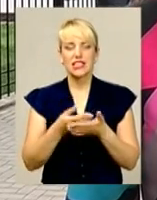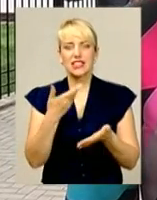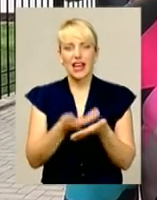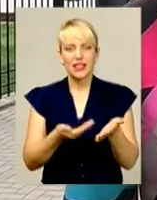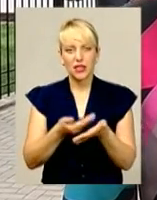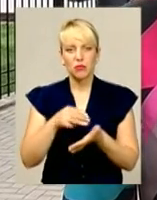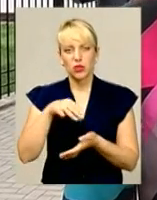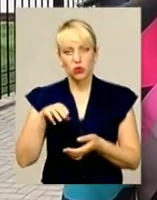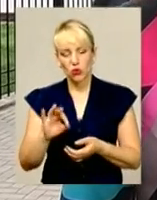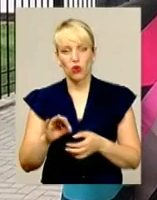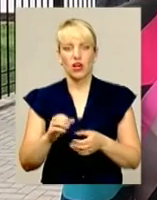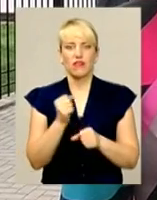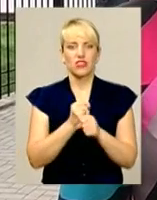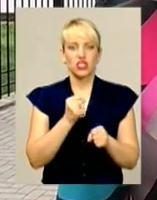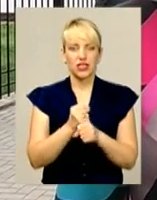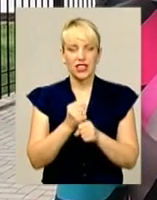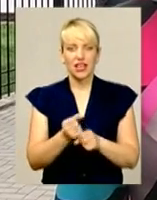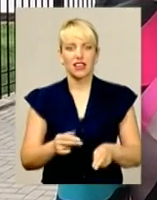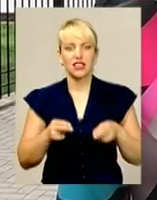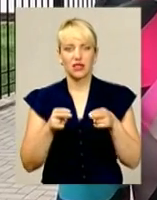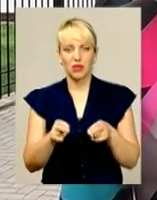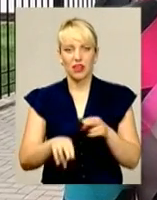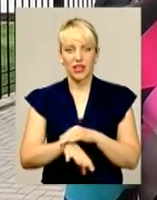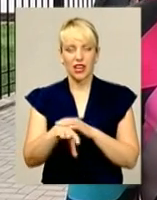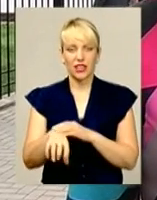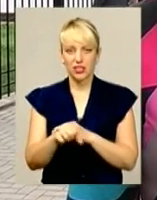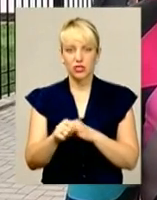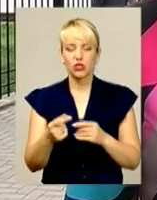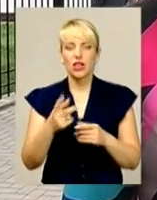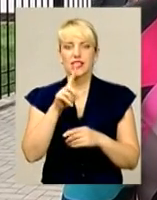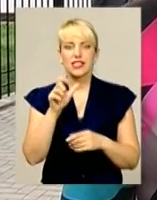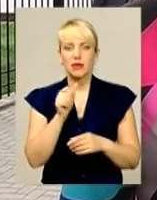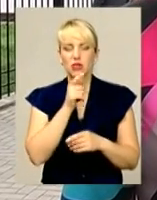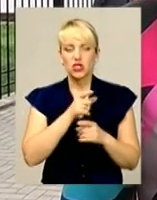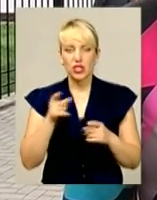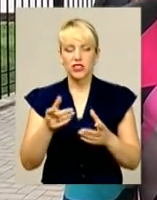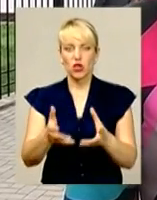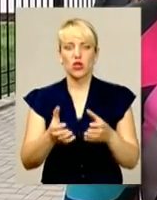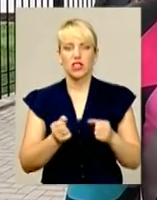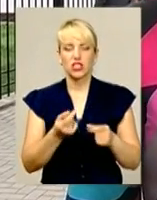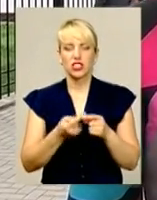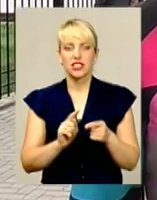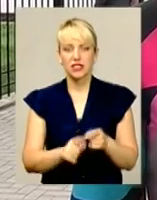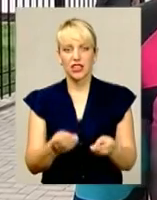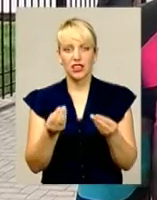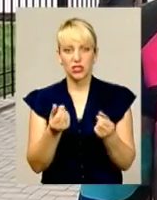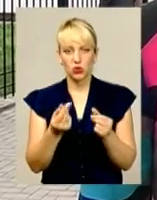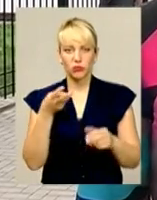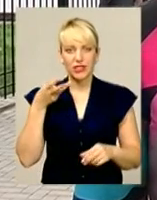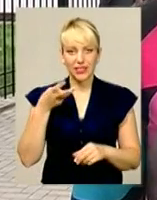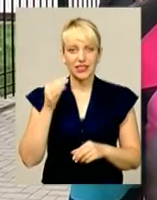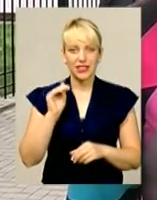громадянином крадіжки. Якраз саме під час одержання цієї суми обумовленої три тисячі гривень